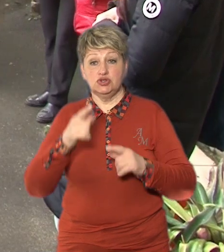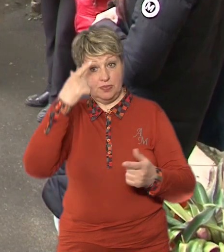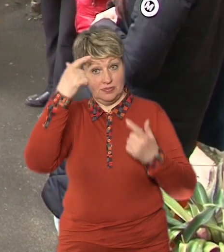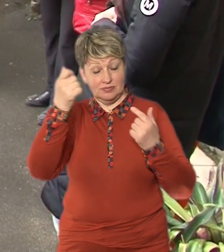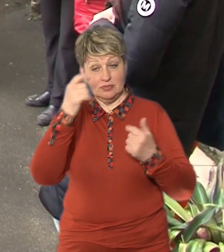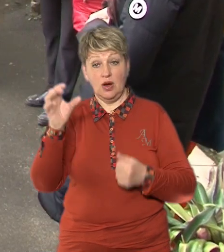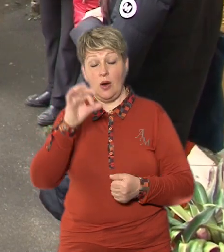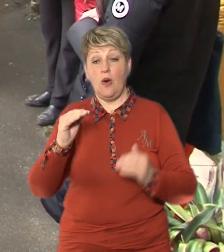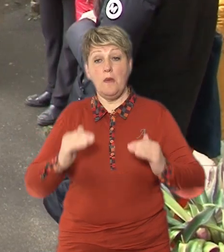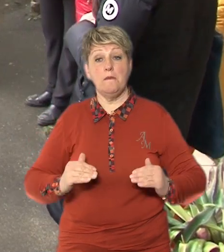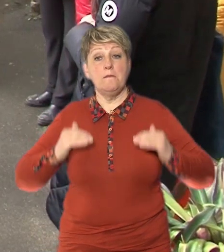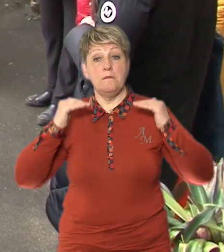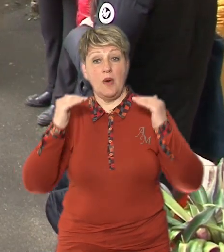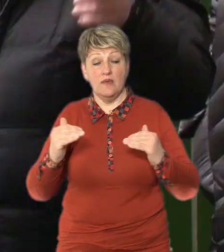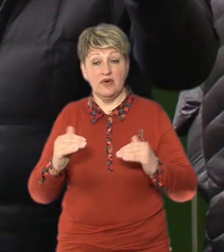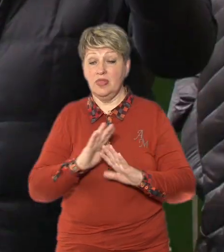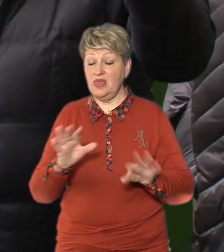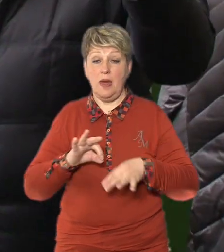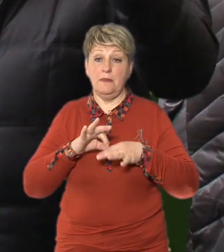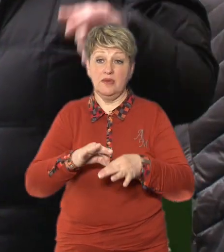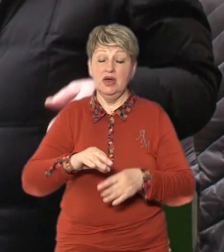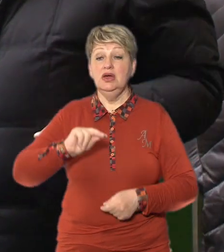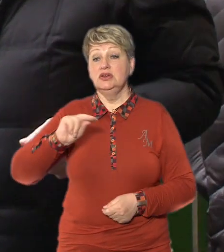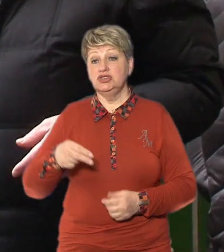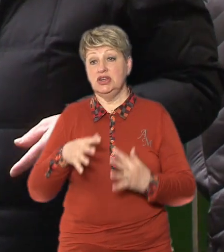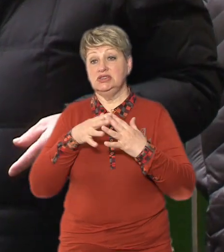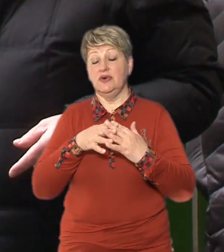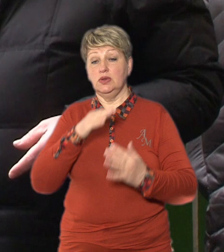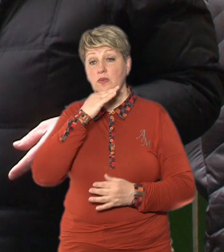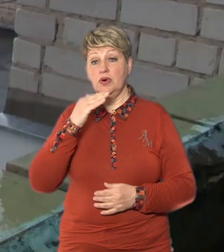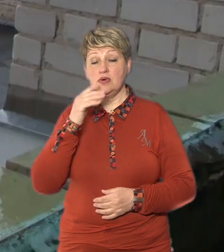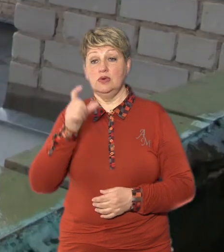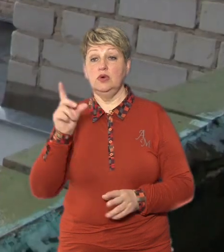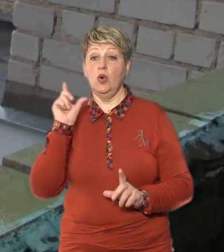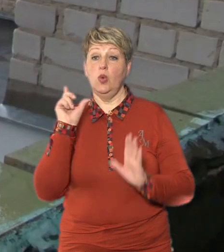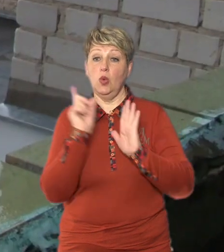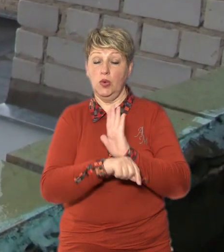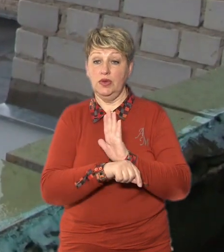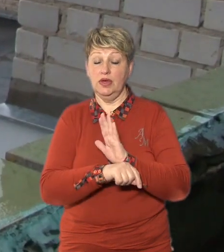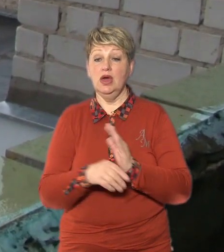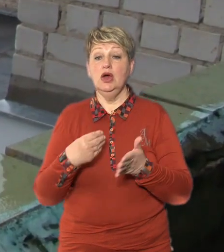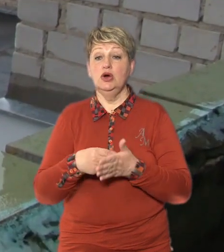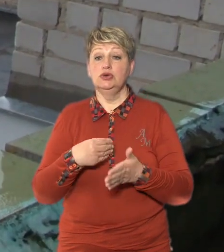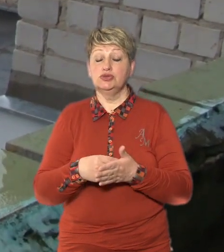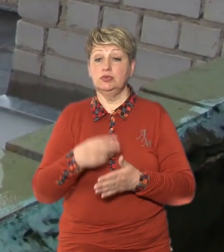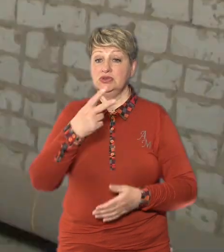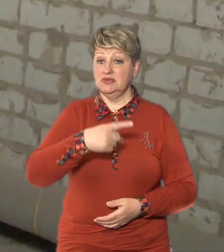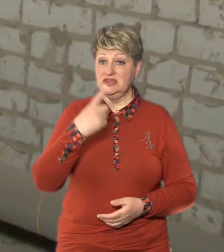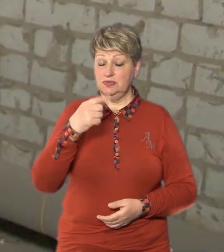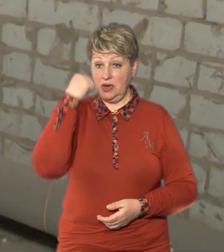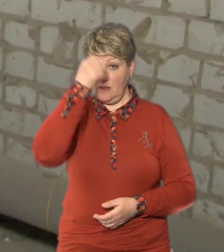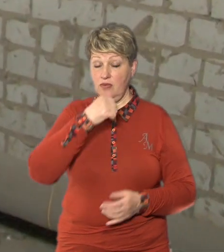підвищення вартості проєкту, не проводила, бо через війну багато людей виїхало Сума ж виросла, бо з 2021 року